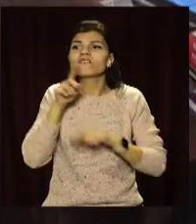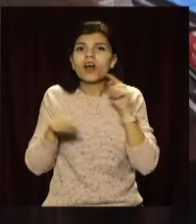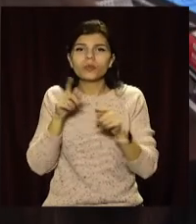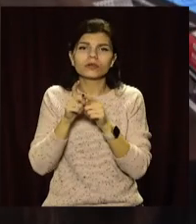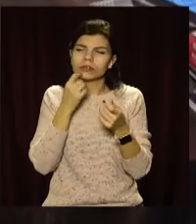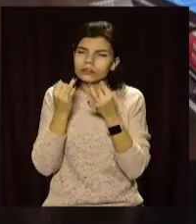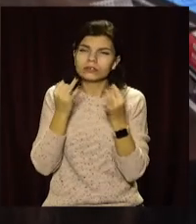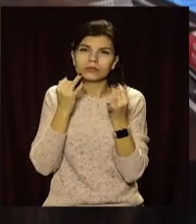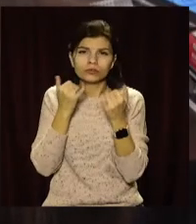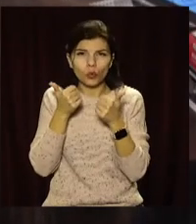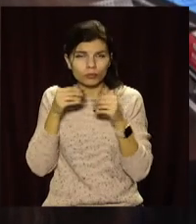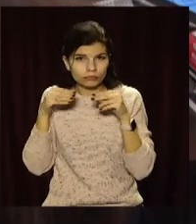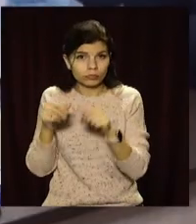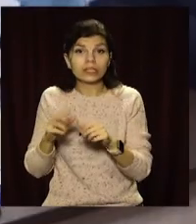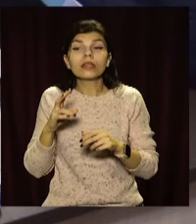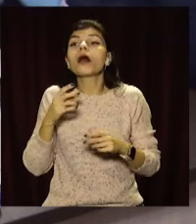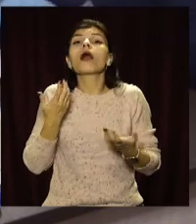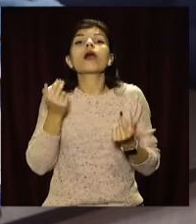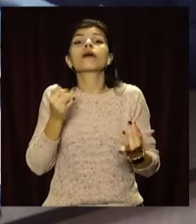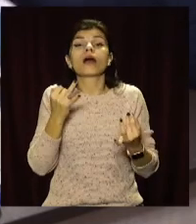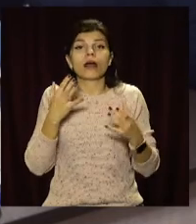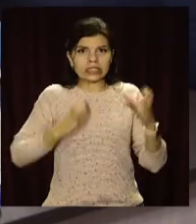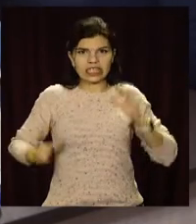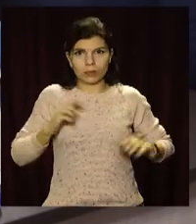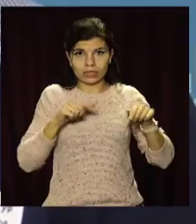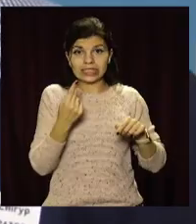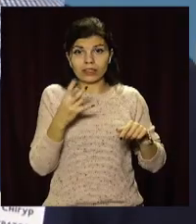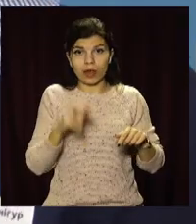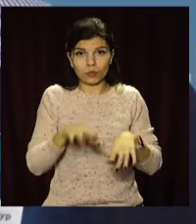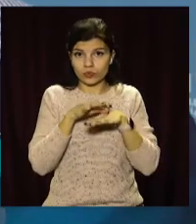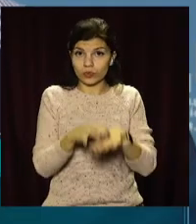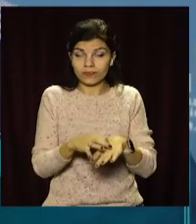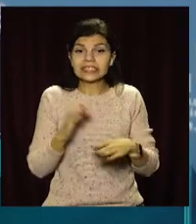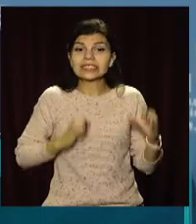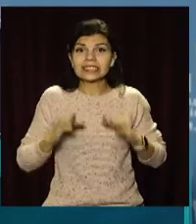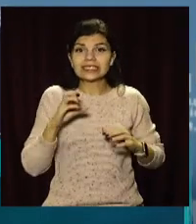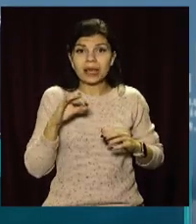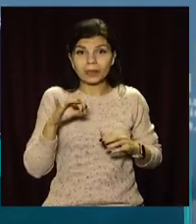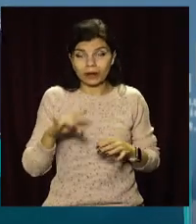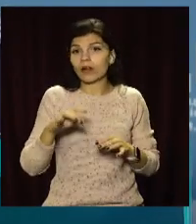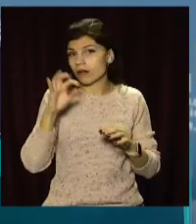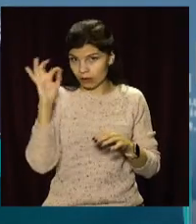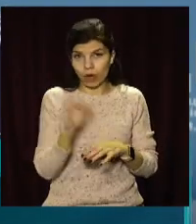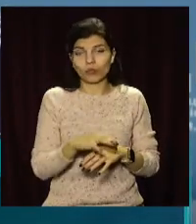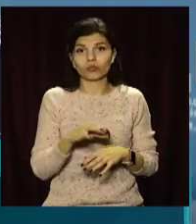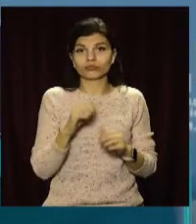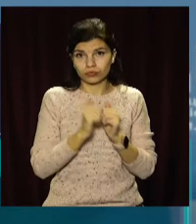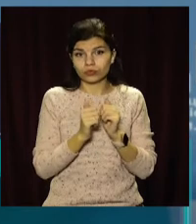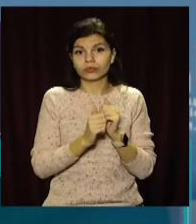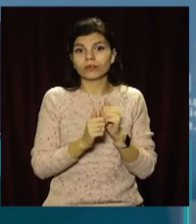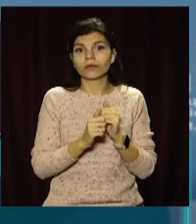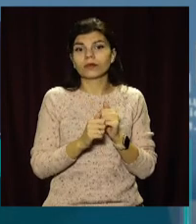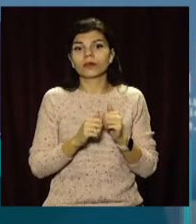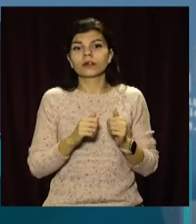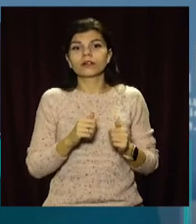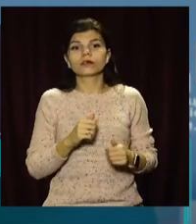виникають під час роботи, може на семінарах. Черговий такий провели у ЦНАПі. Семінари у нас регулярно проходять, їх юстиція